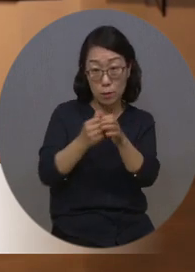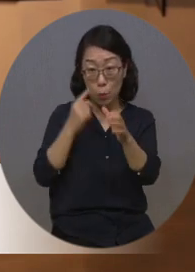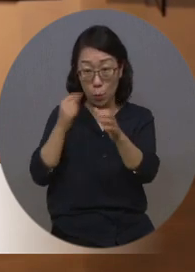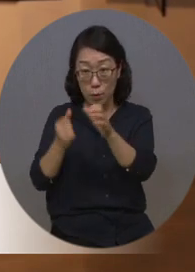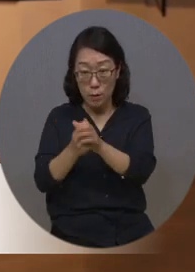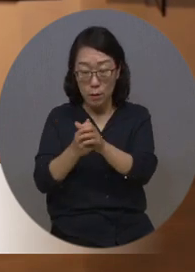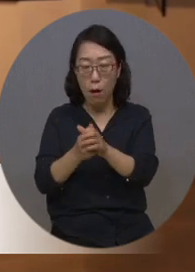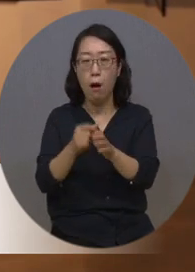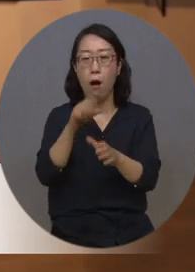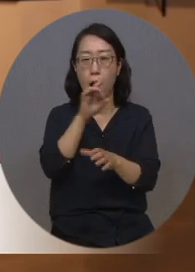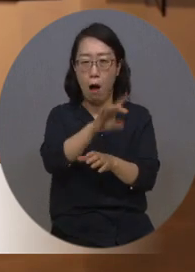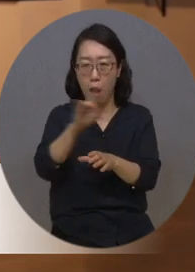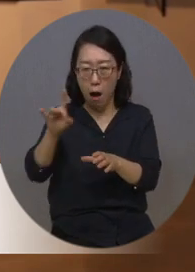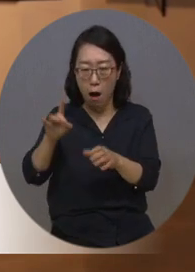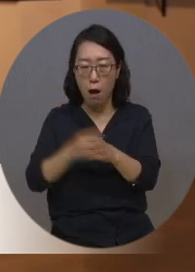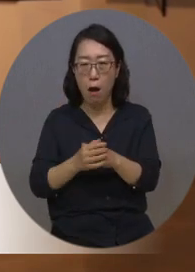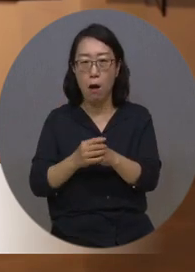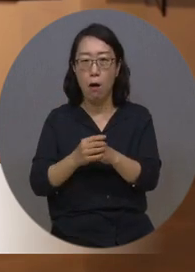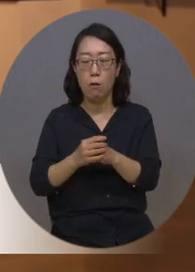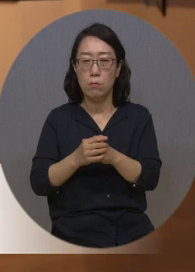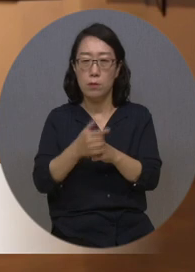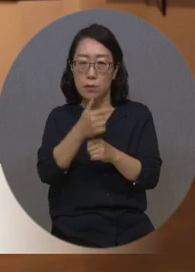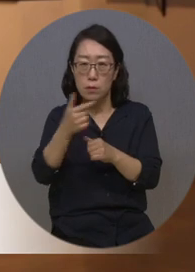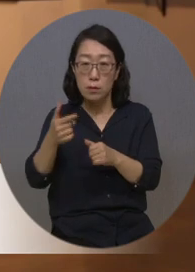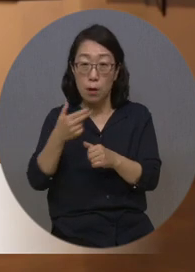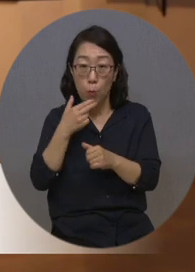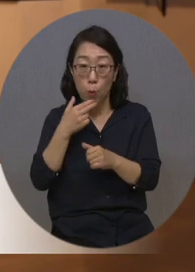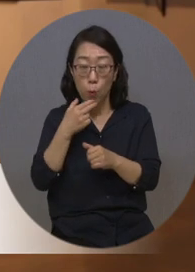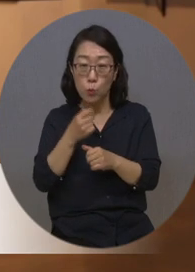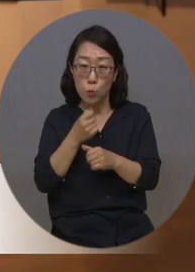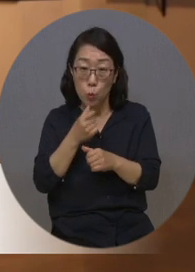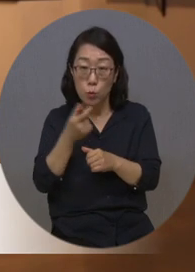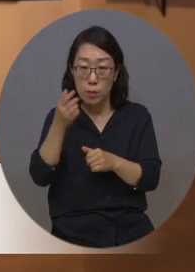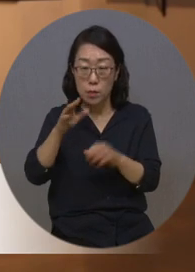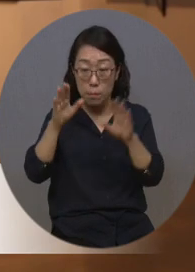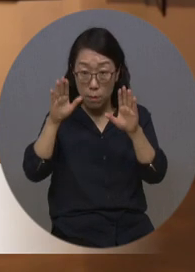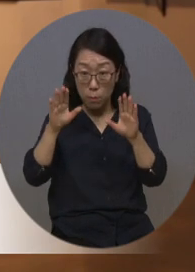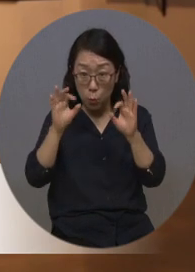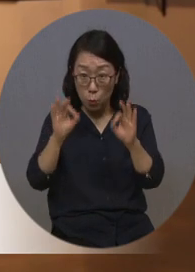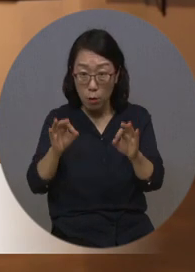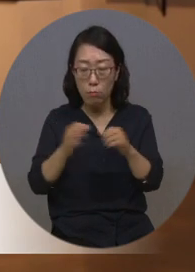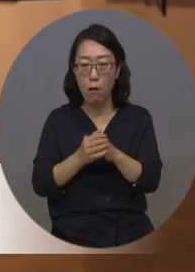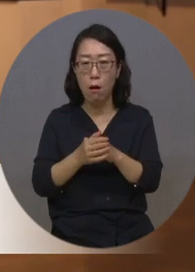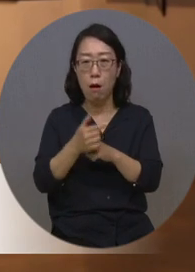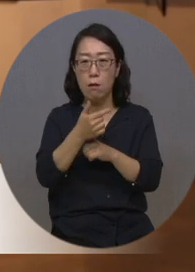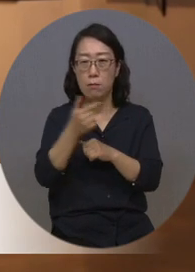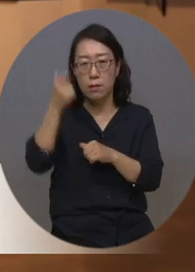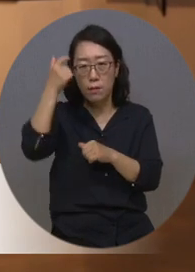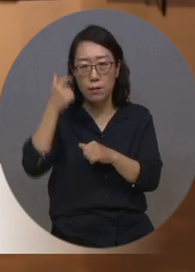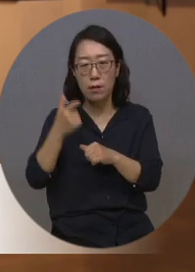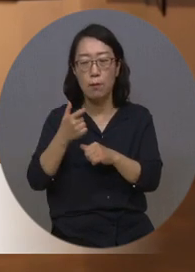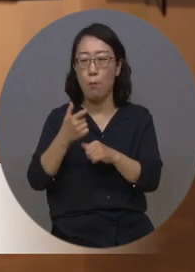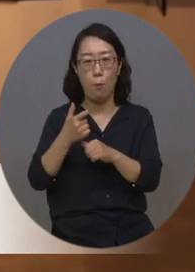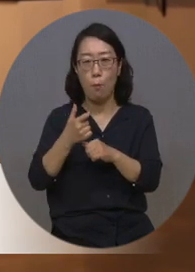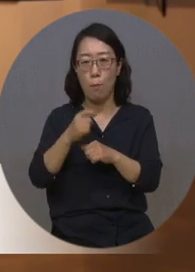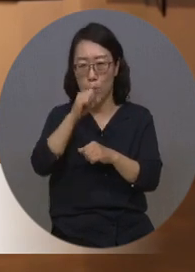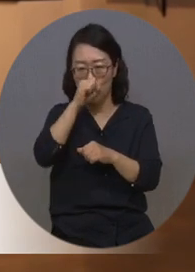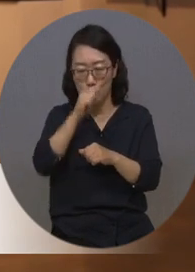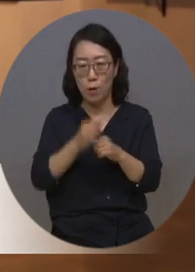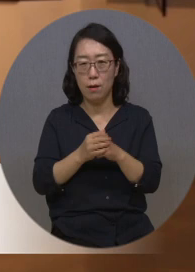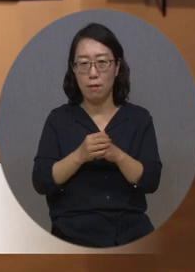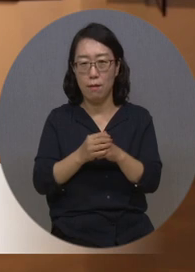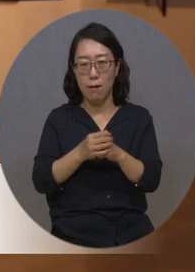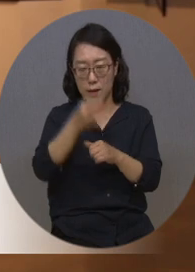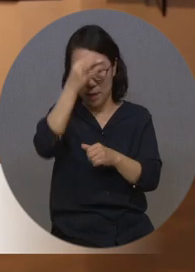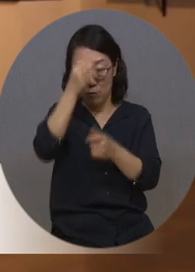작품들마다 작은 소품이지만 그 구성이나 느낌이 굉장히 알찬 것 같습니다. 다양한 기법